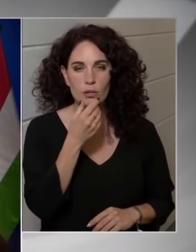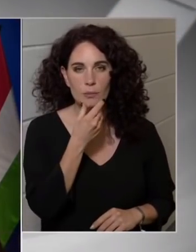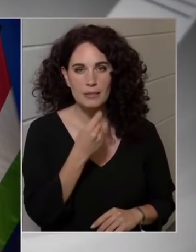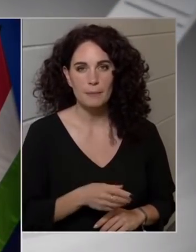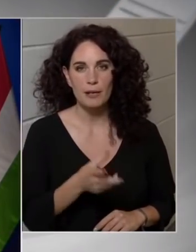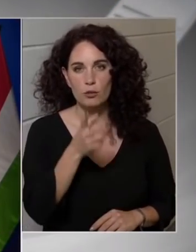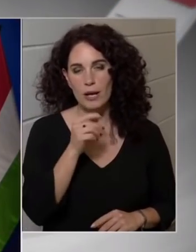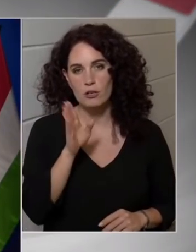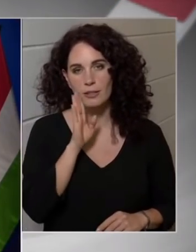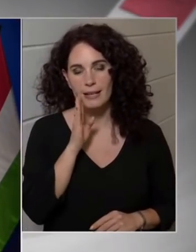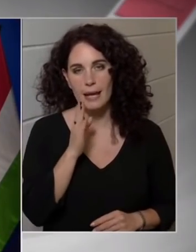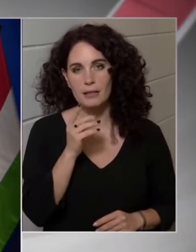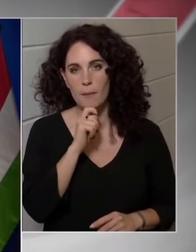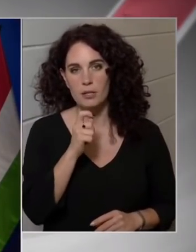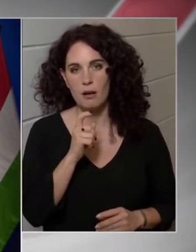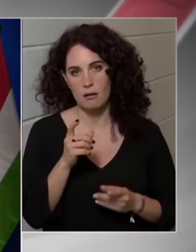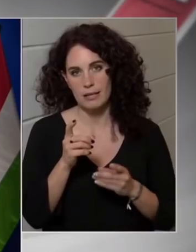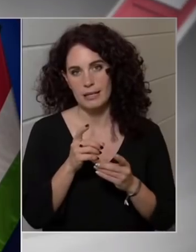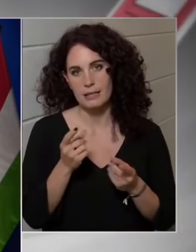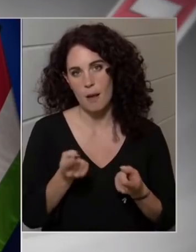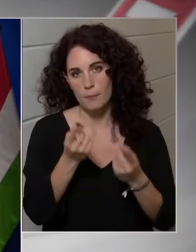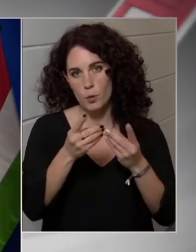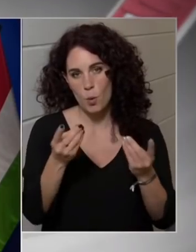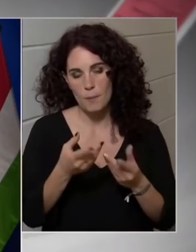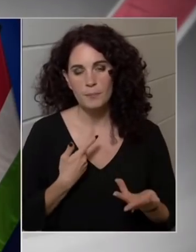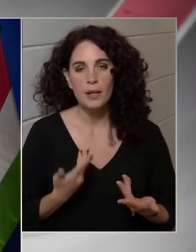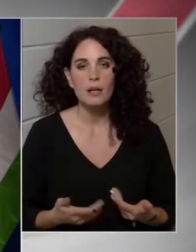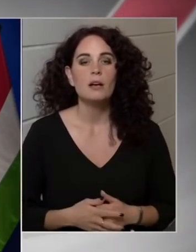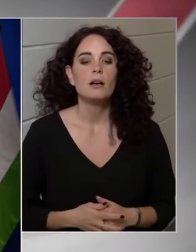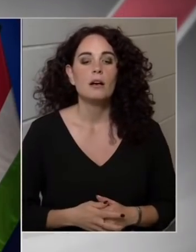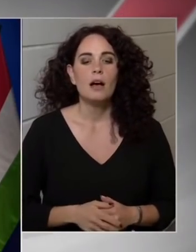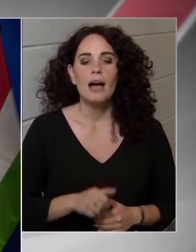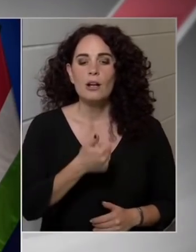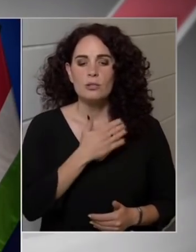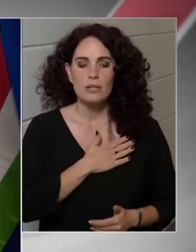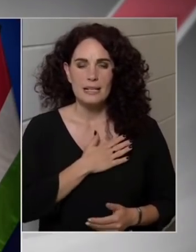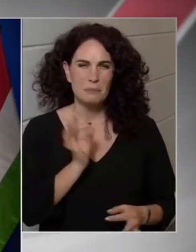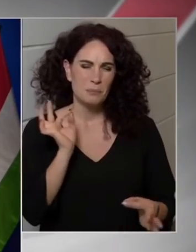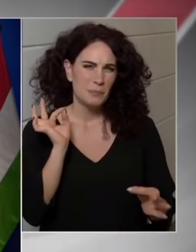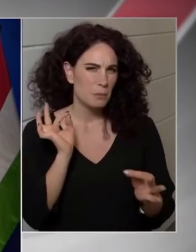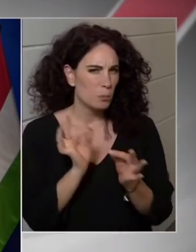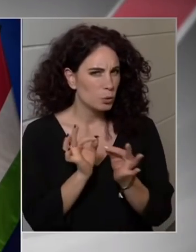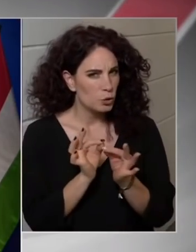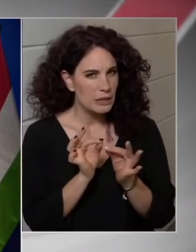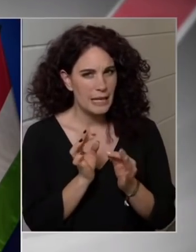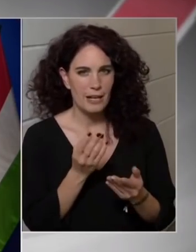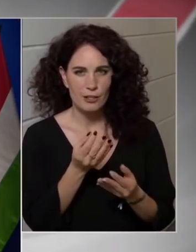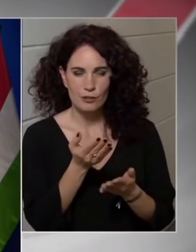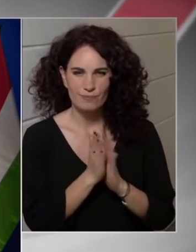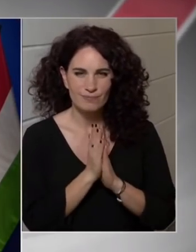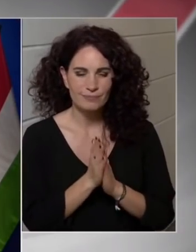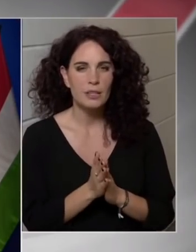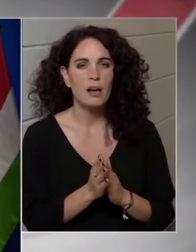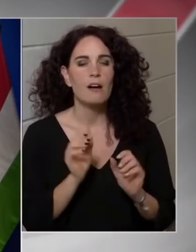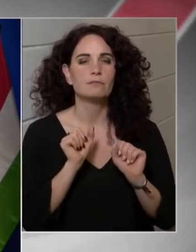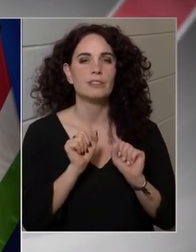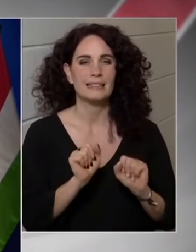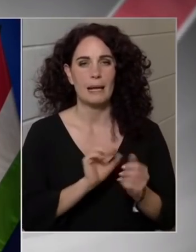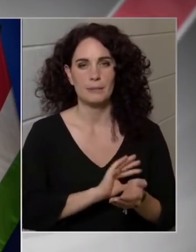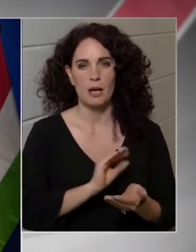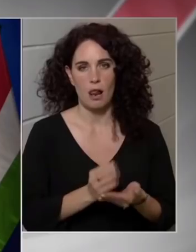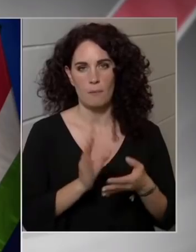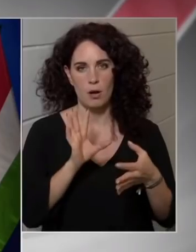Csókás Adrián vagyok a Magyar Hillabtól. Én szeretnék először még egy kis pontosítást kérni a védelmi alapokkal kapcsolatban,